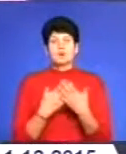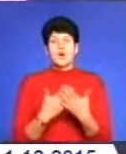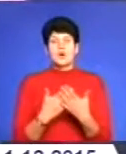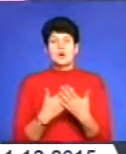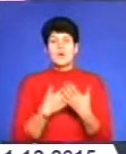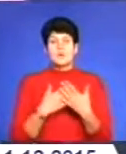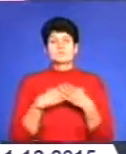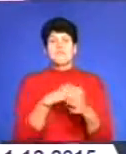затверджений тариф. Дякую!